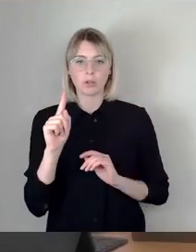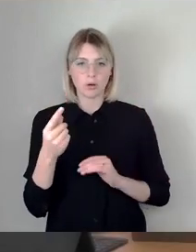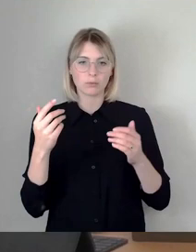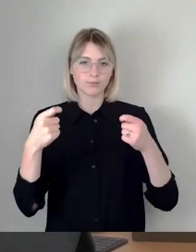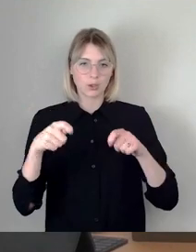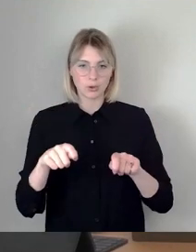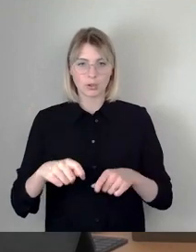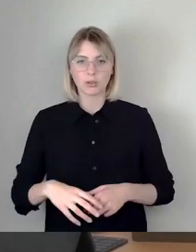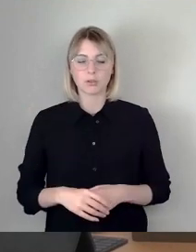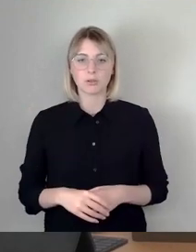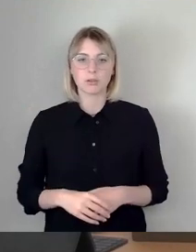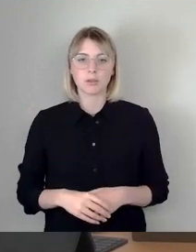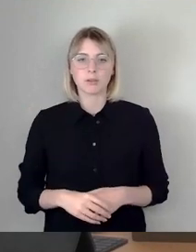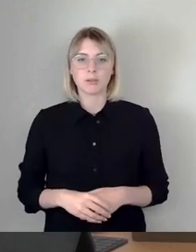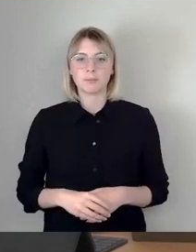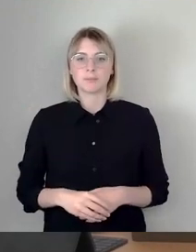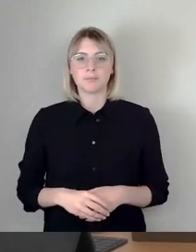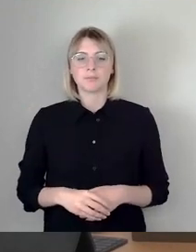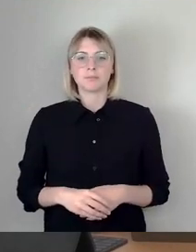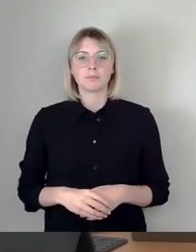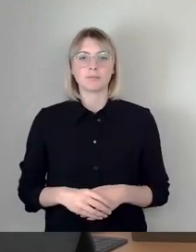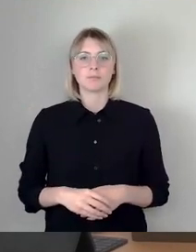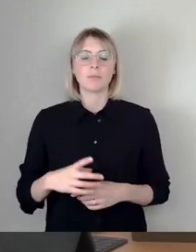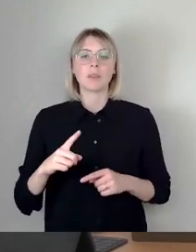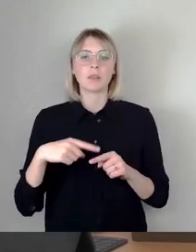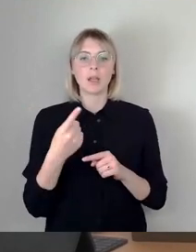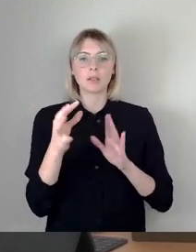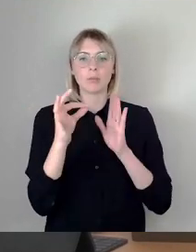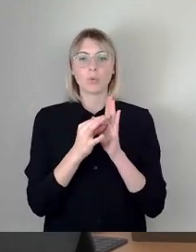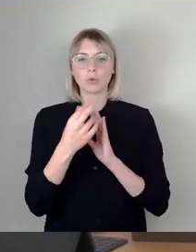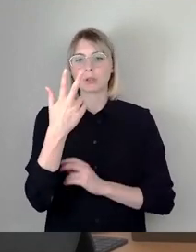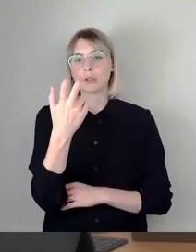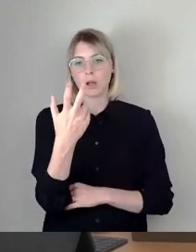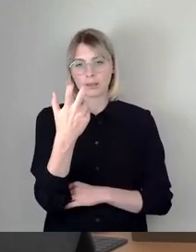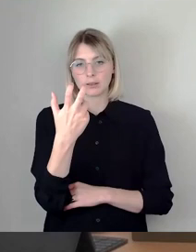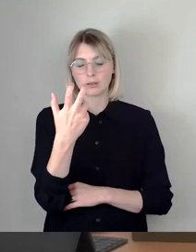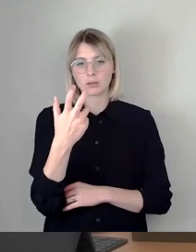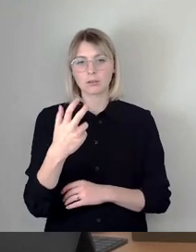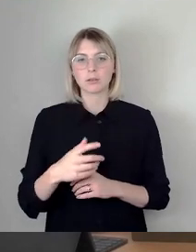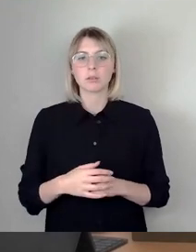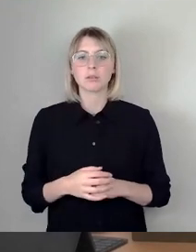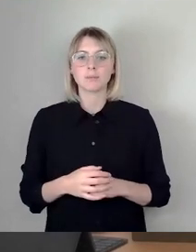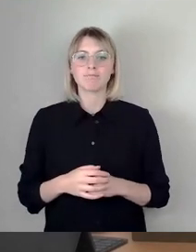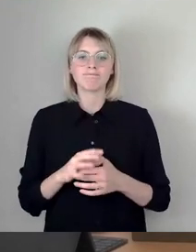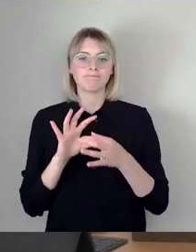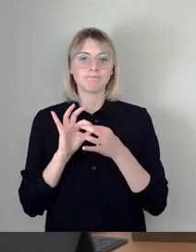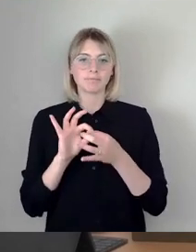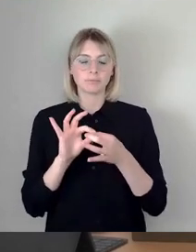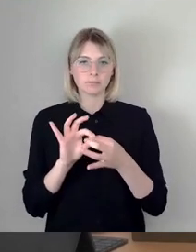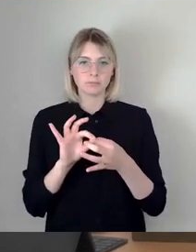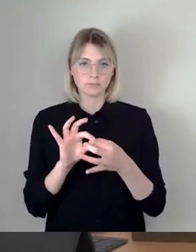Bringt uns zum Tagesordnungspunkt 30. Hier geht es Satzung